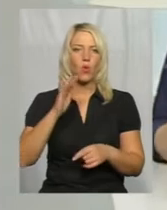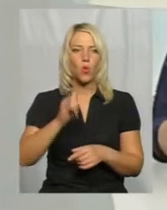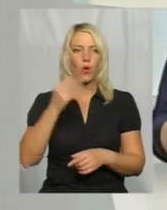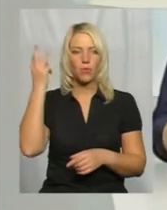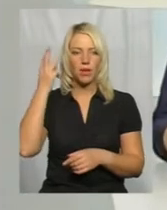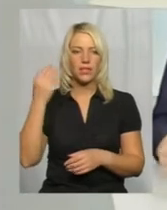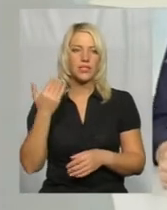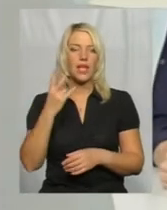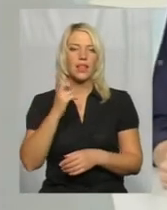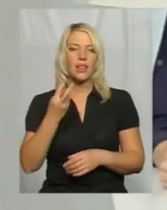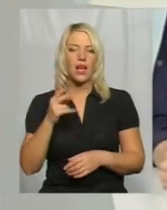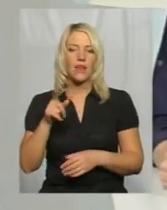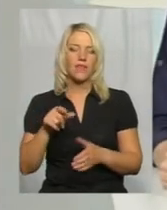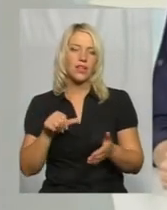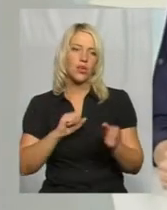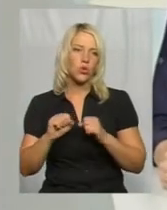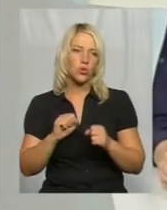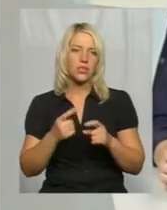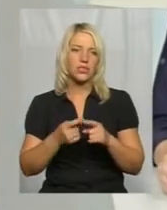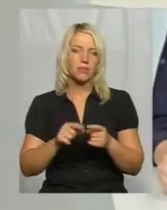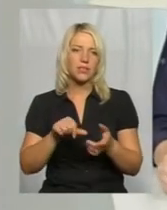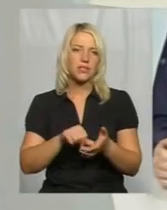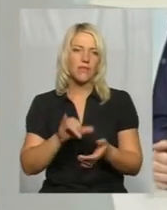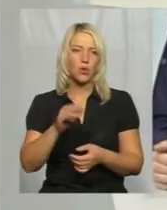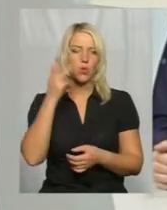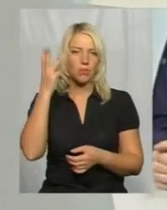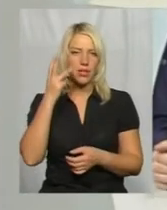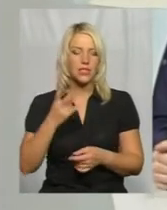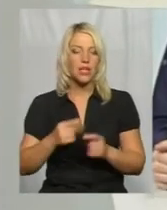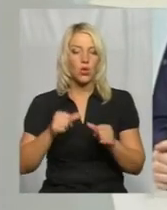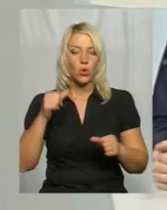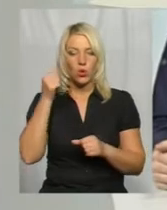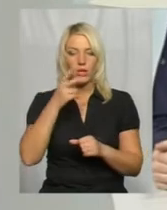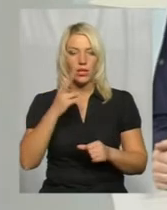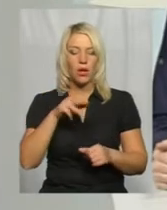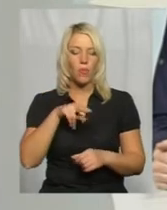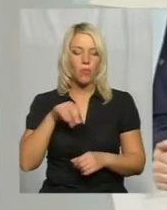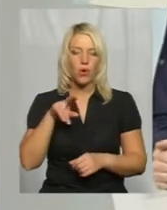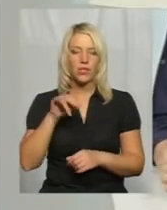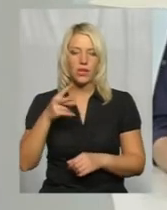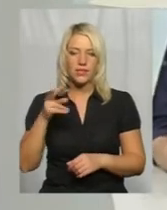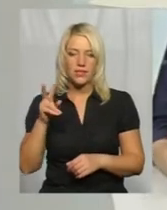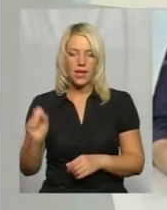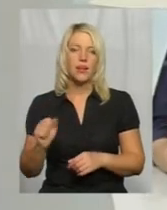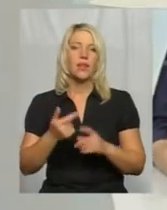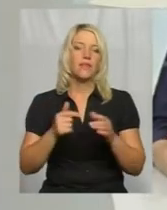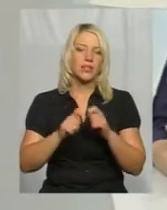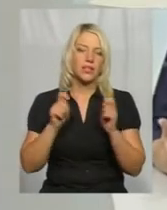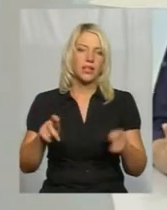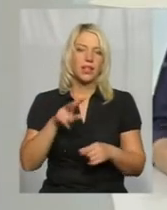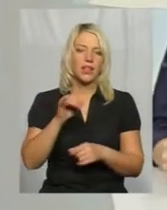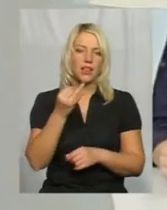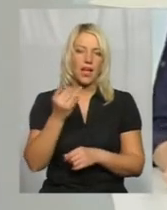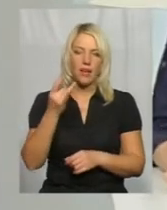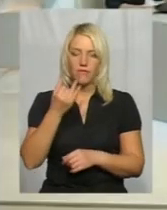саме цим представництвом у Хмельницькому. І торік на Подільській відкрили лайф-центр. Так? З якими проблемами